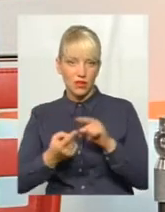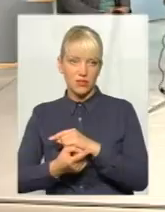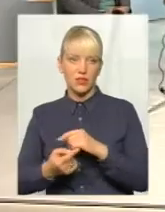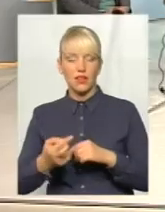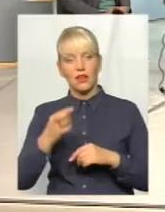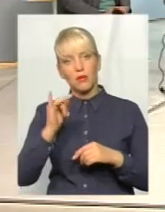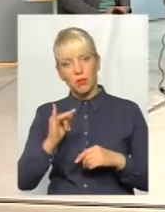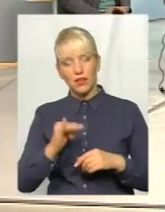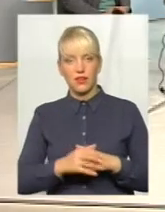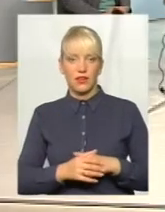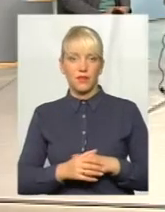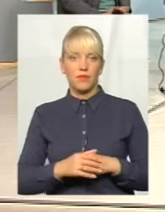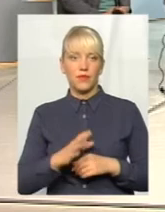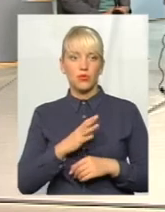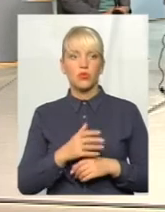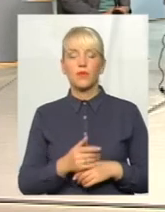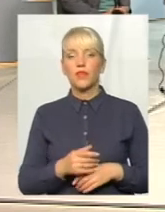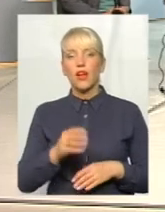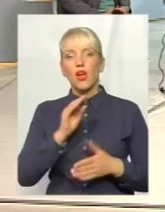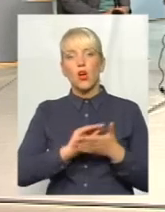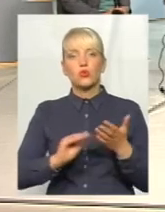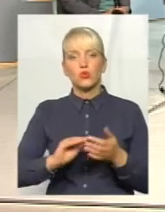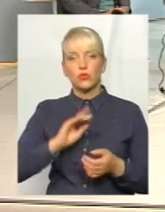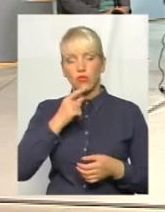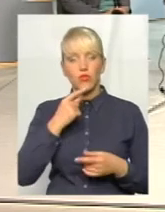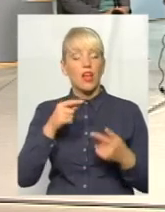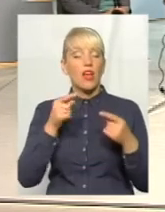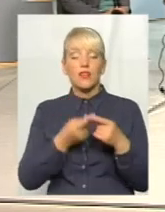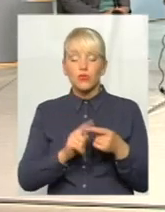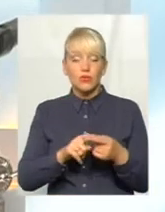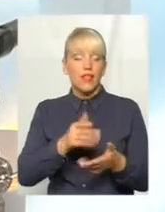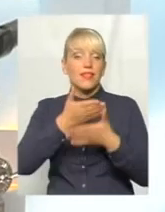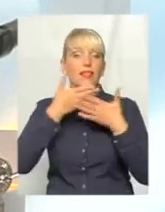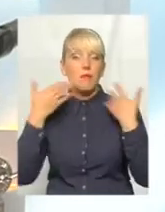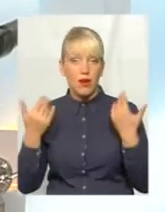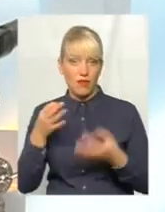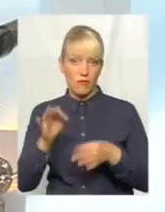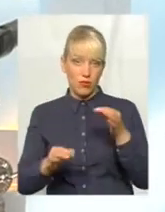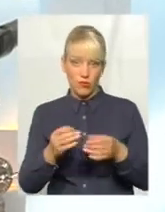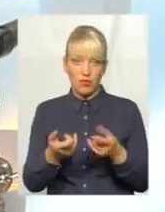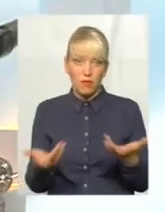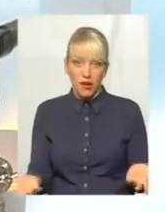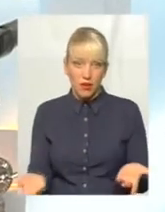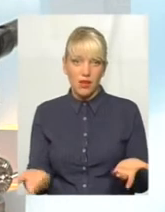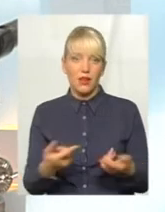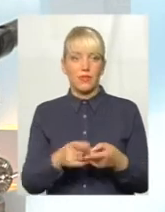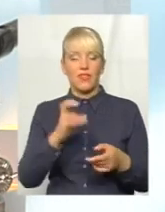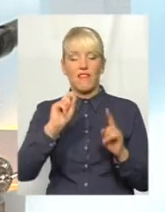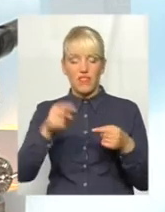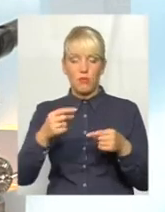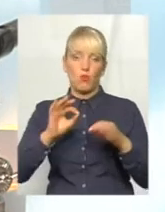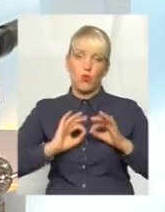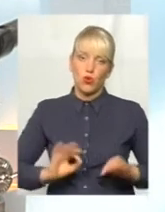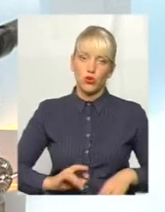Та його і немає. Його немає, не існує в природі. Не існує, так, на жоден, на вимоги прокуратури,